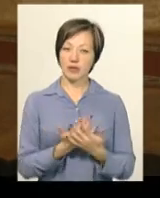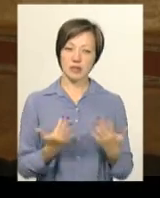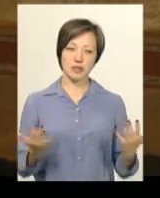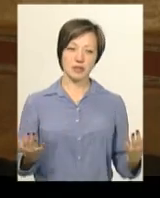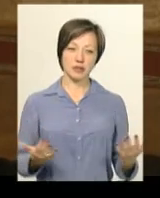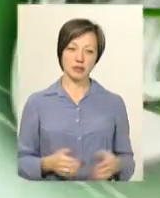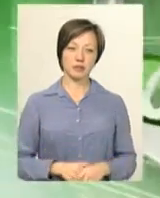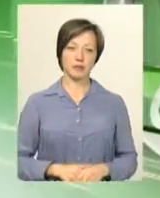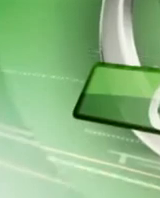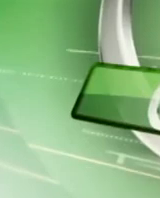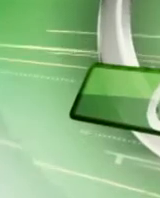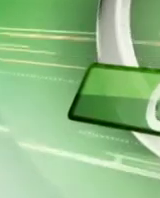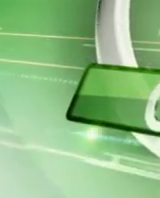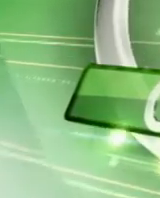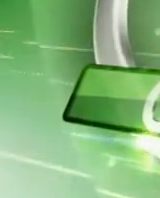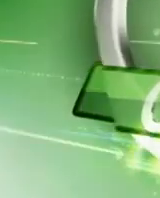строях.